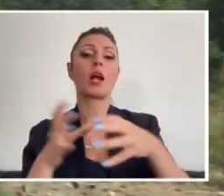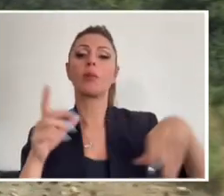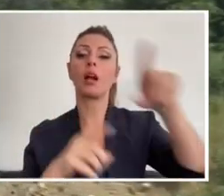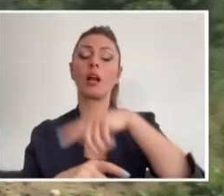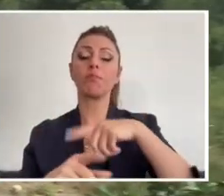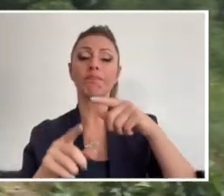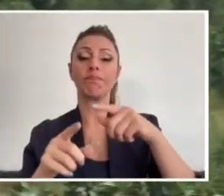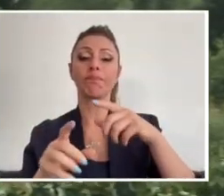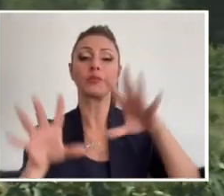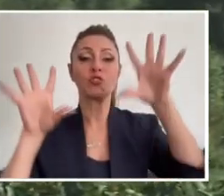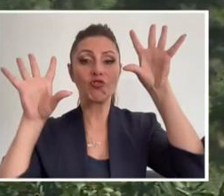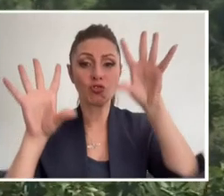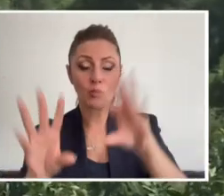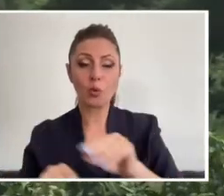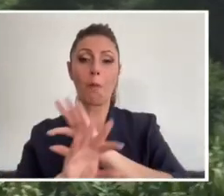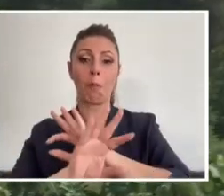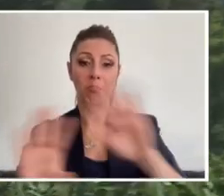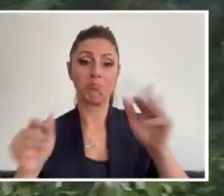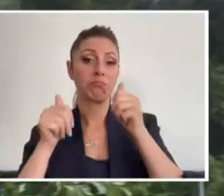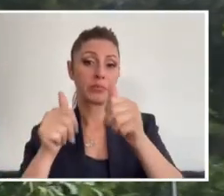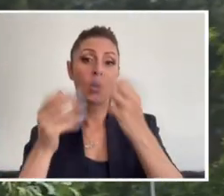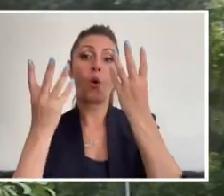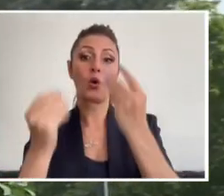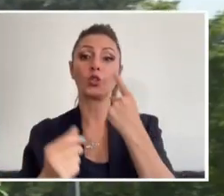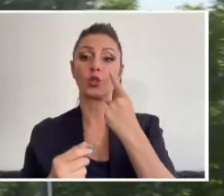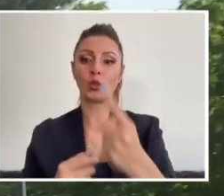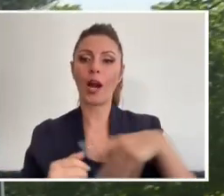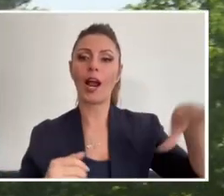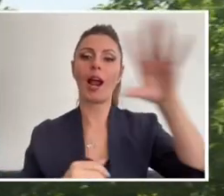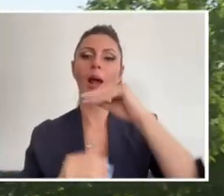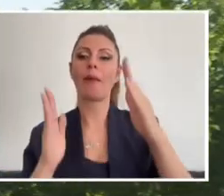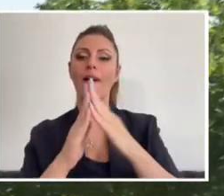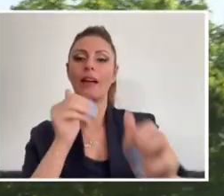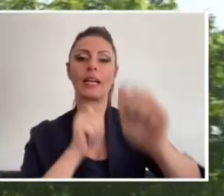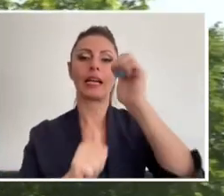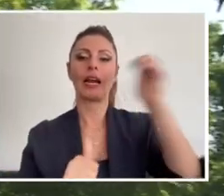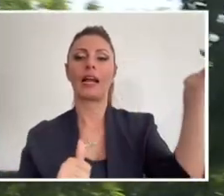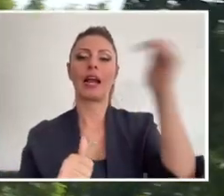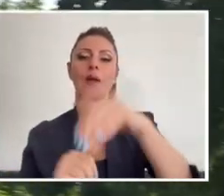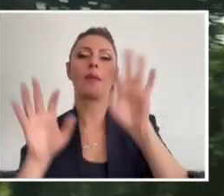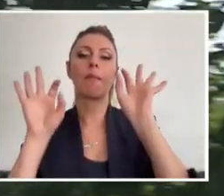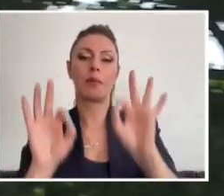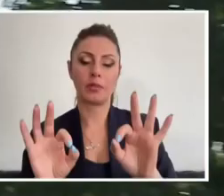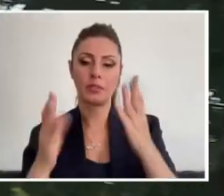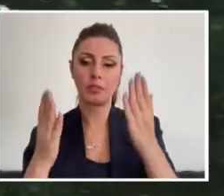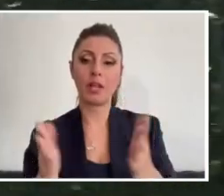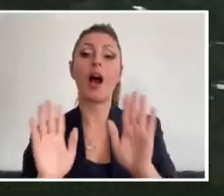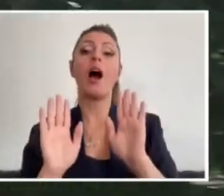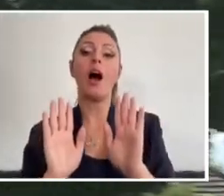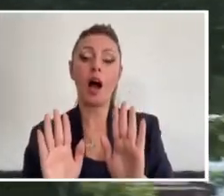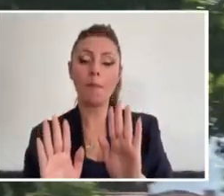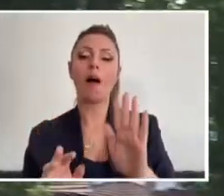olunca köylüler yeniden buraya evlerine geri dönmeye başlamışlardı ki öğle saatlerinde şiddetli rüzgarın